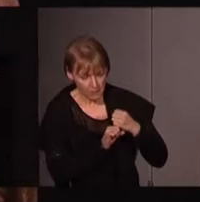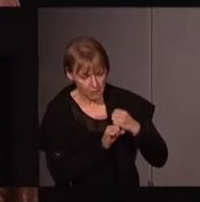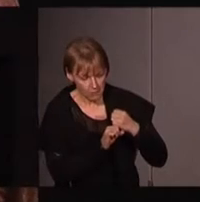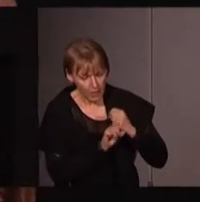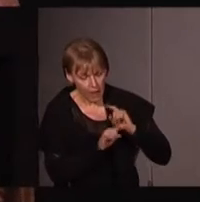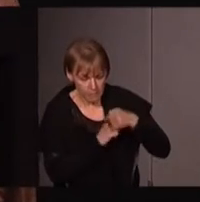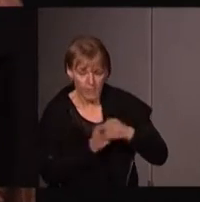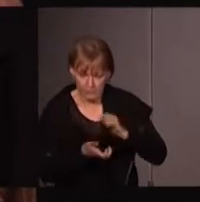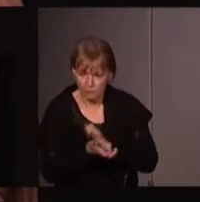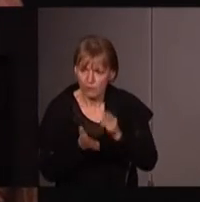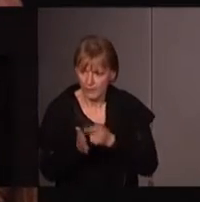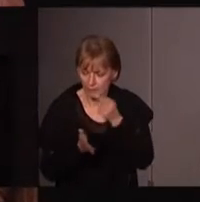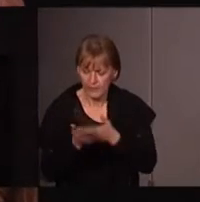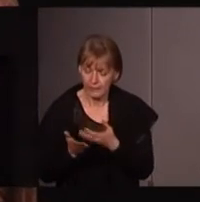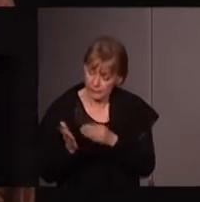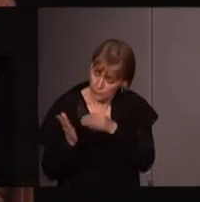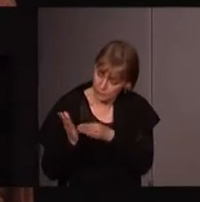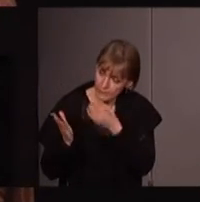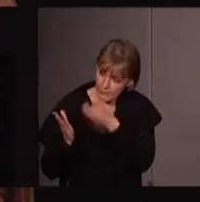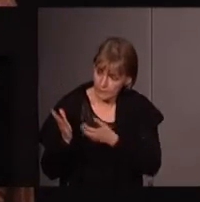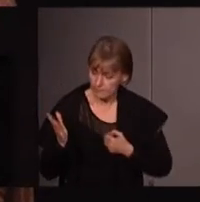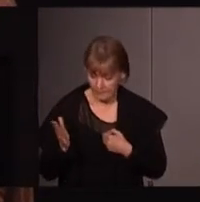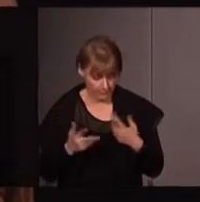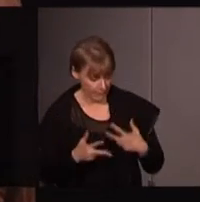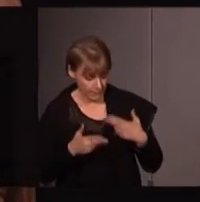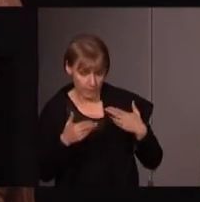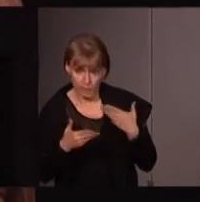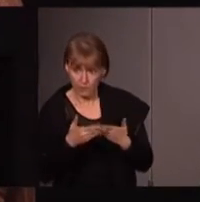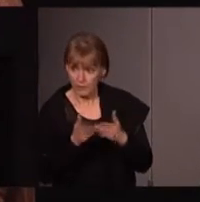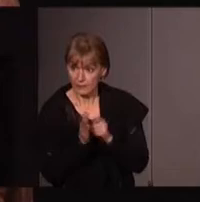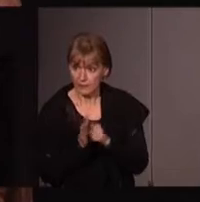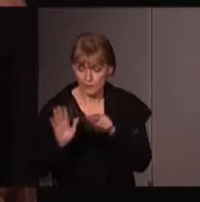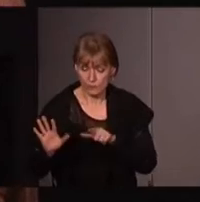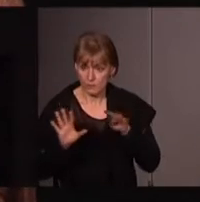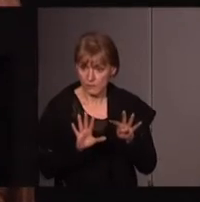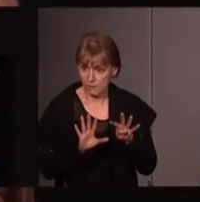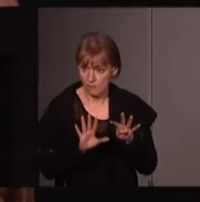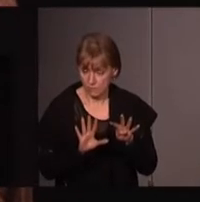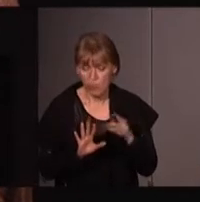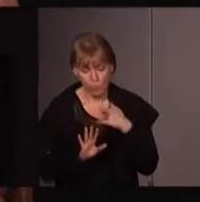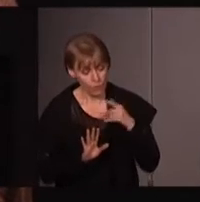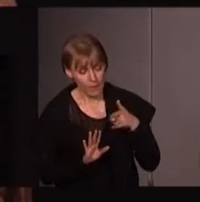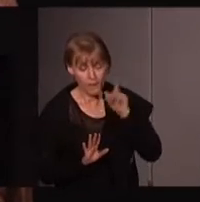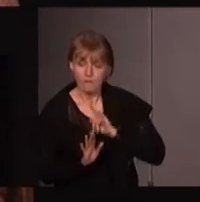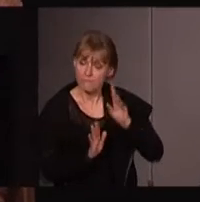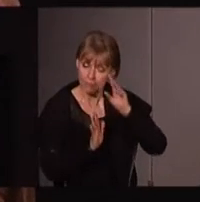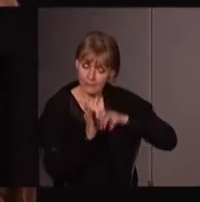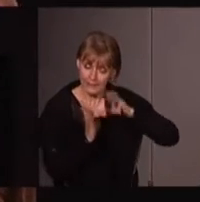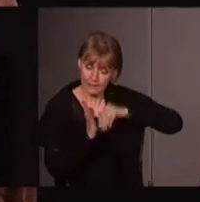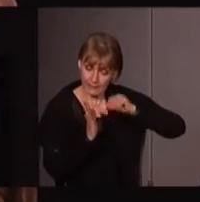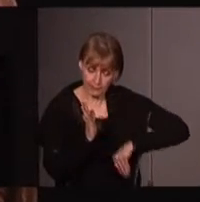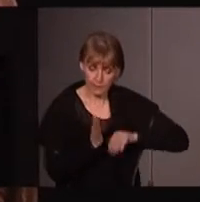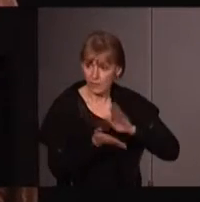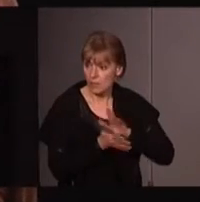Starwark raconte et dit explicitement qu'à cette époque, c'est-à-dire en 1979, quand elle écrit ce texte et qu'elle n même pas trente ans,